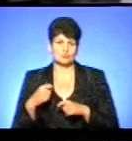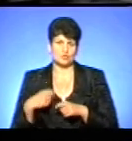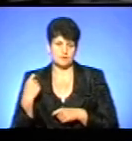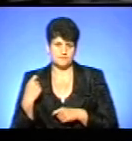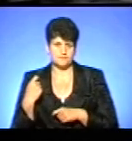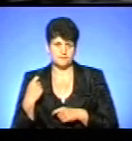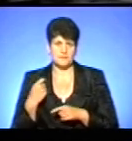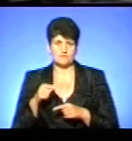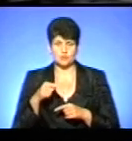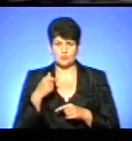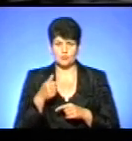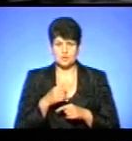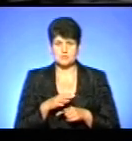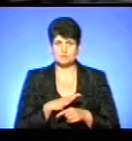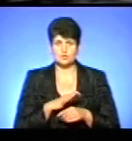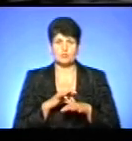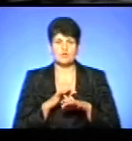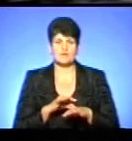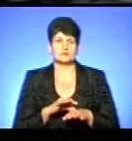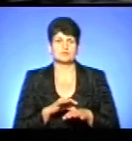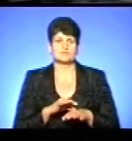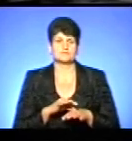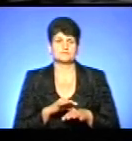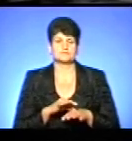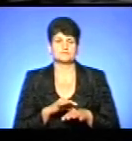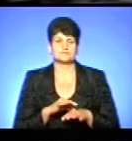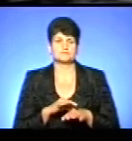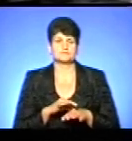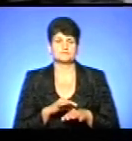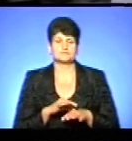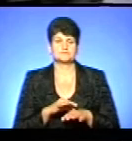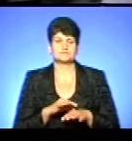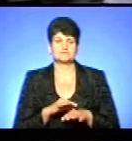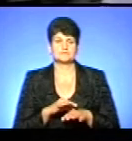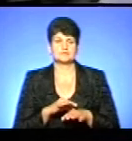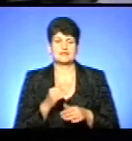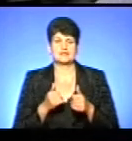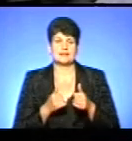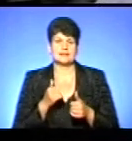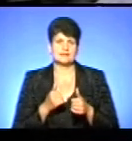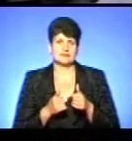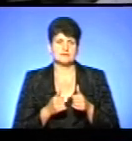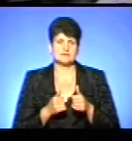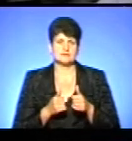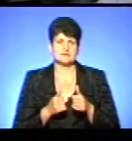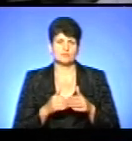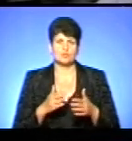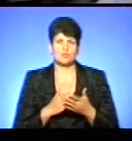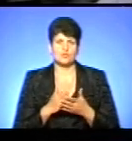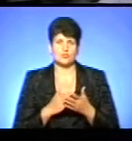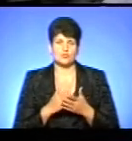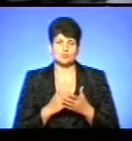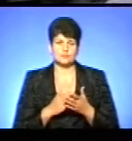Отже, цього року було проведено так звані тендерс з консультаційних послуг, з